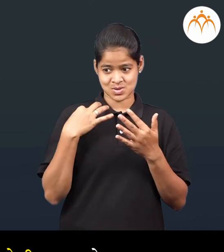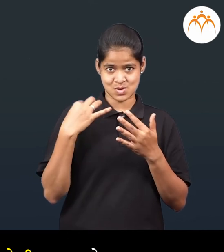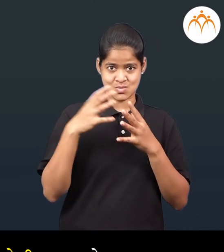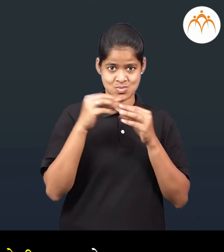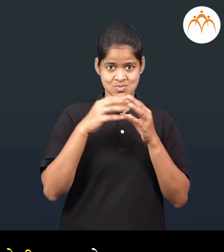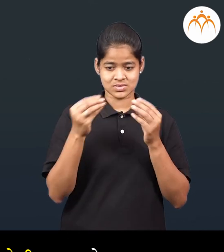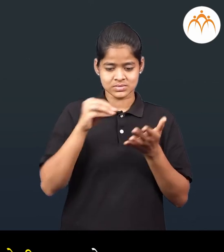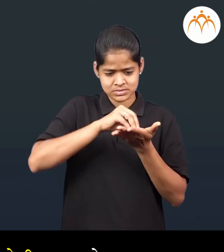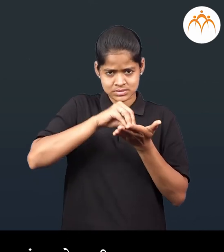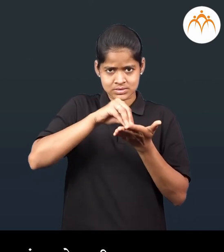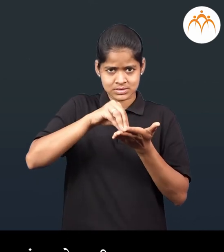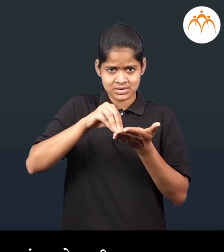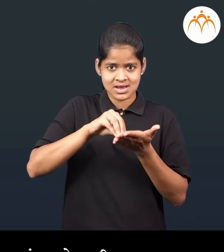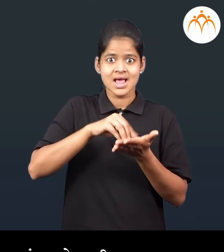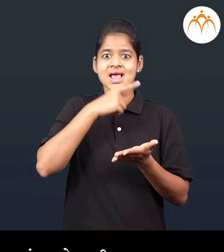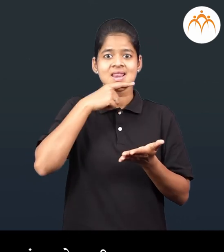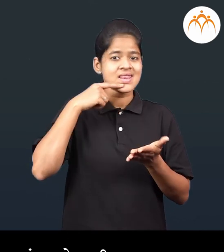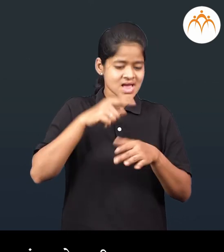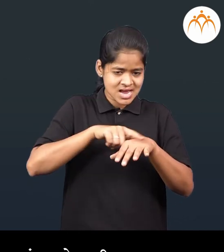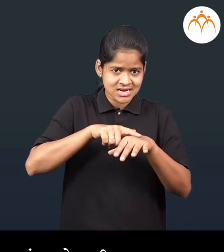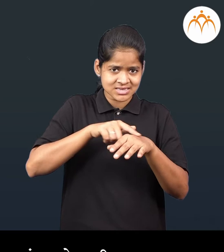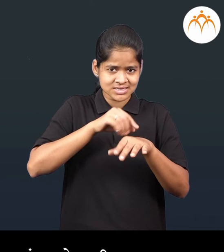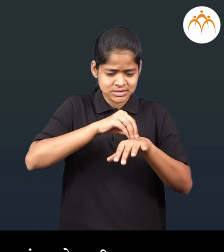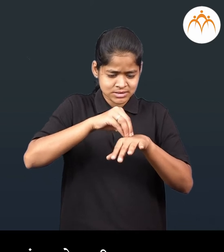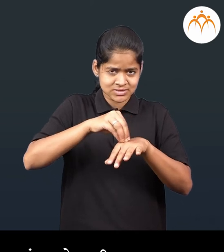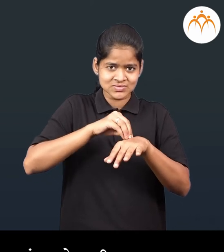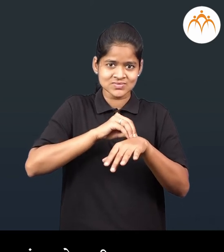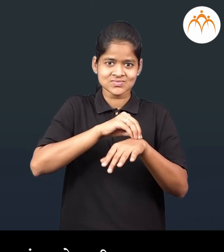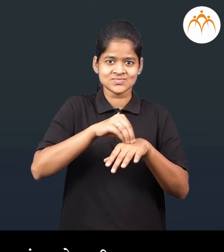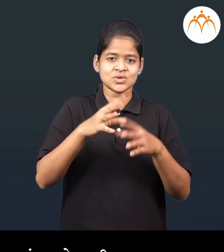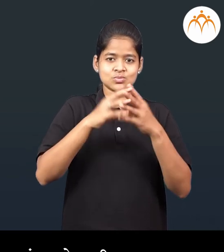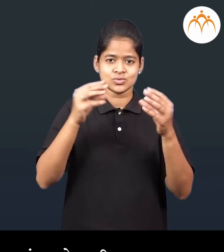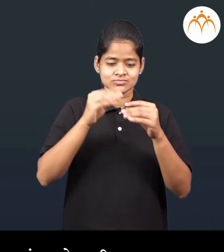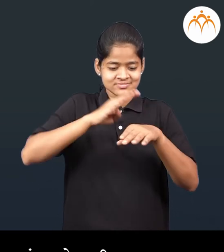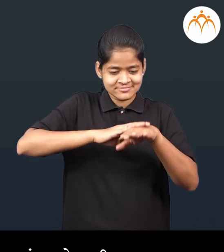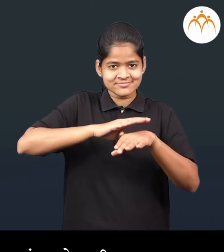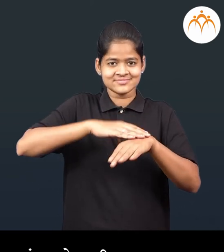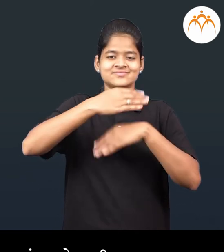लावावे, स्वच्छ कापूस ठेवून, जखम बांधून ठेवावी